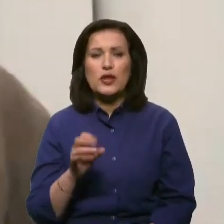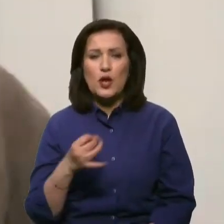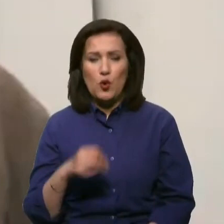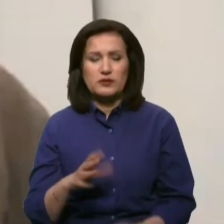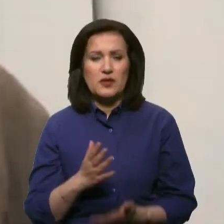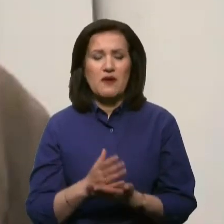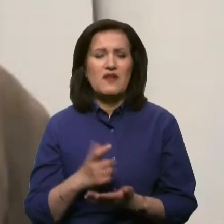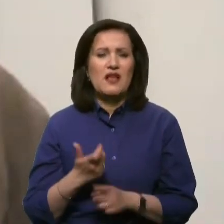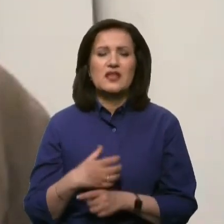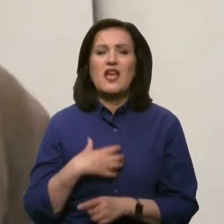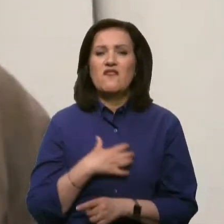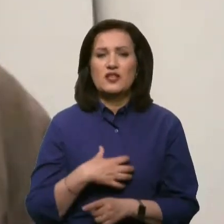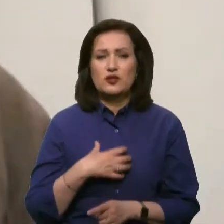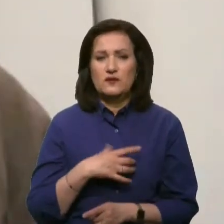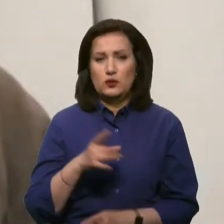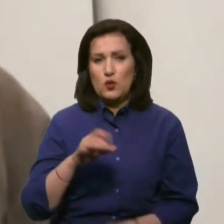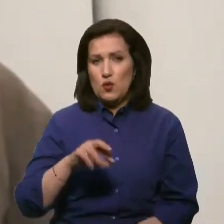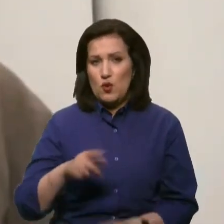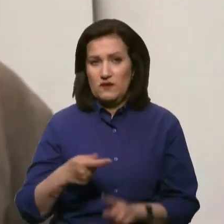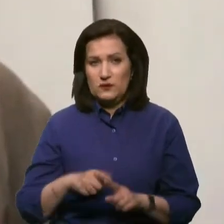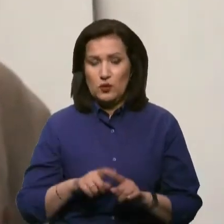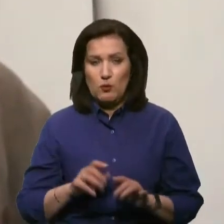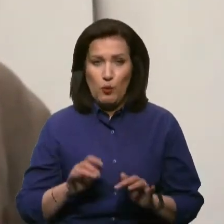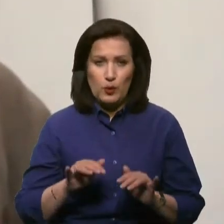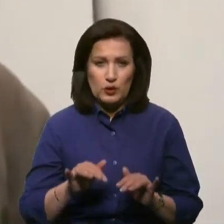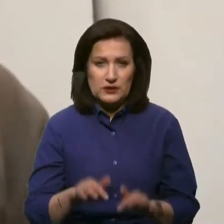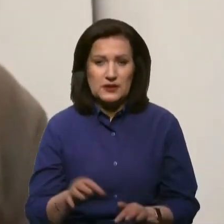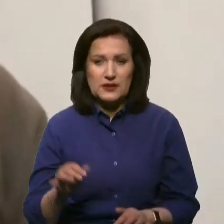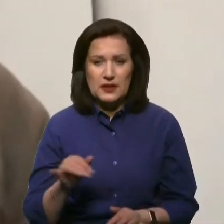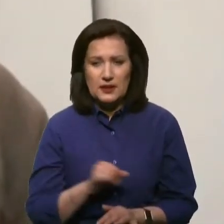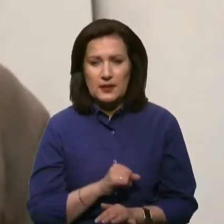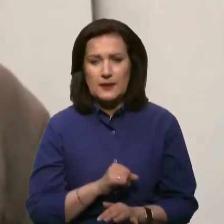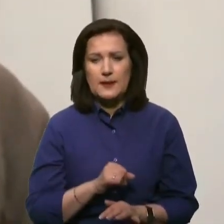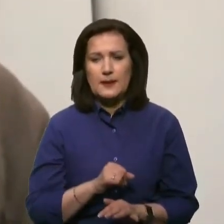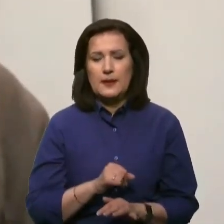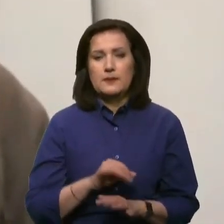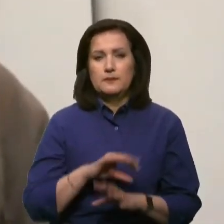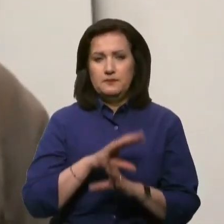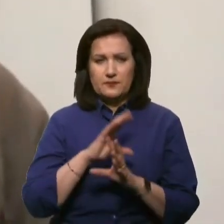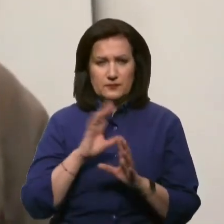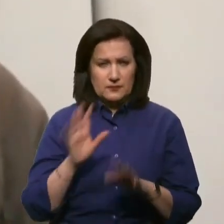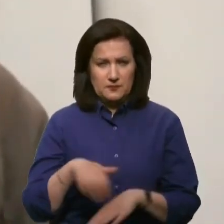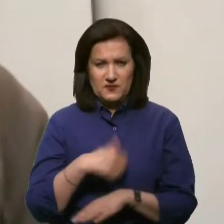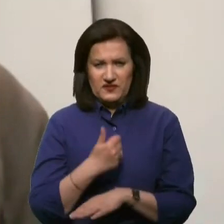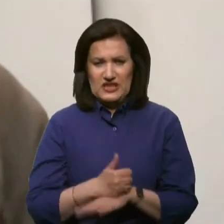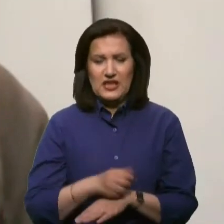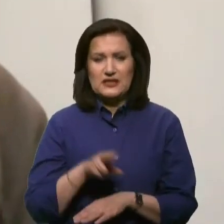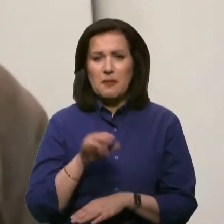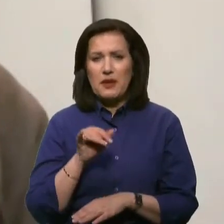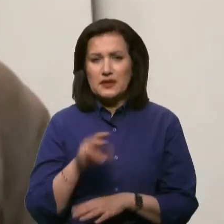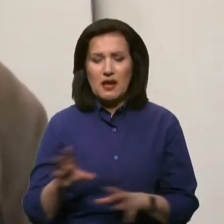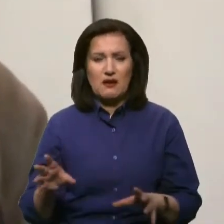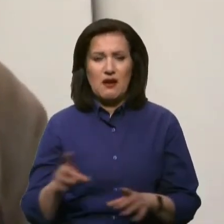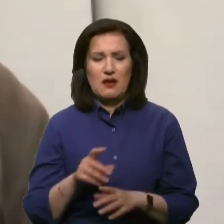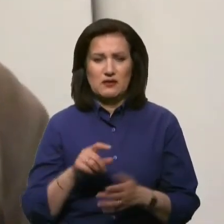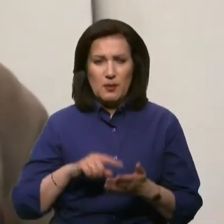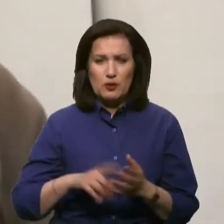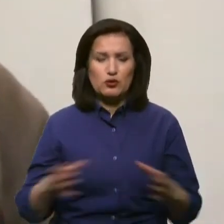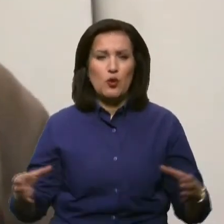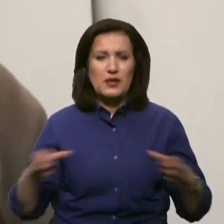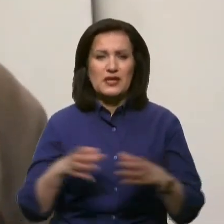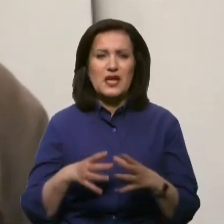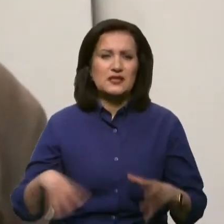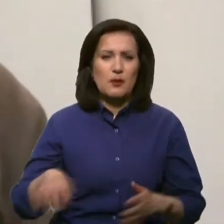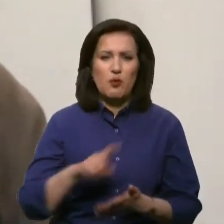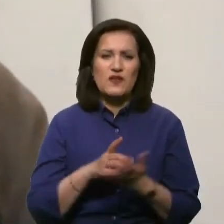ключову, найважливішу, мабуть, роль в цьому процесі. І, власне, Вселенський Патріахат наполягав на тому, що об'єднатися повинні